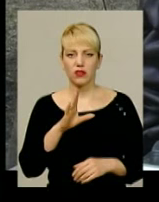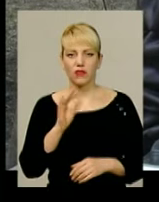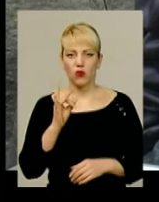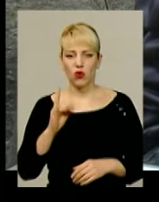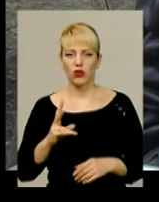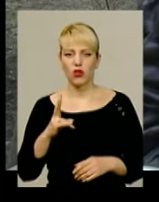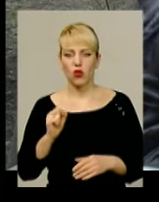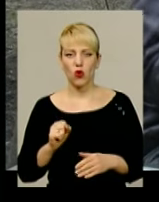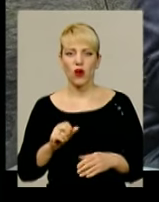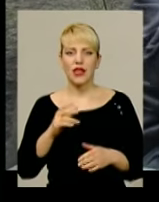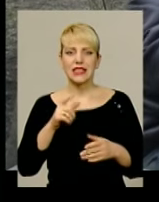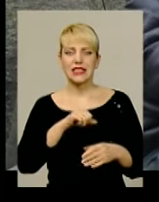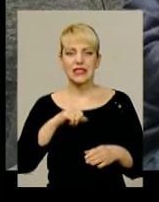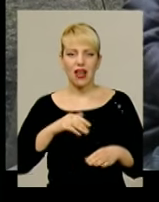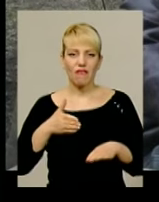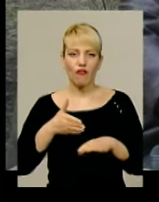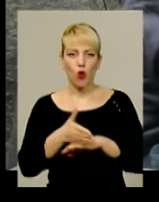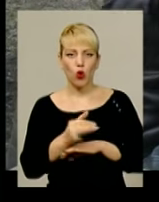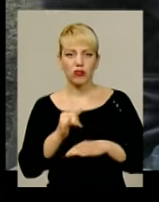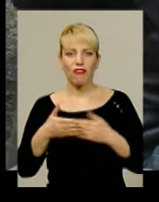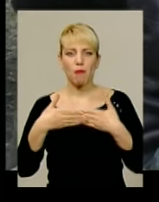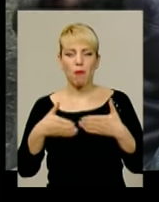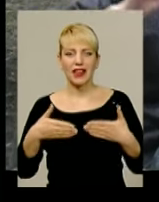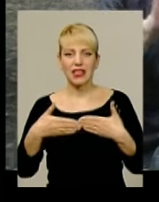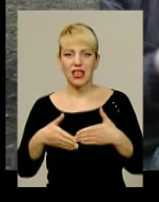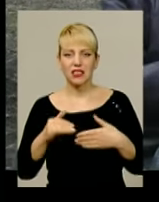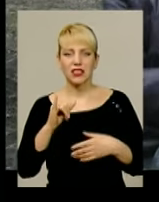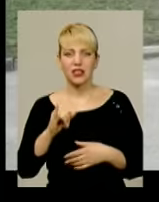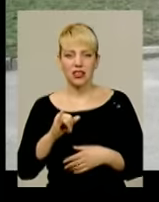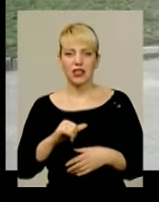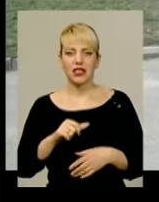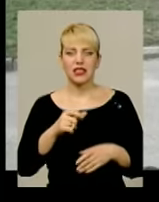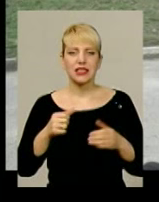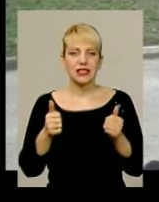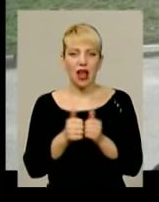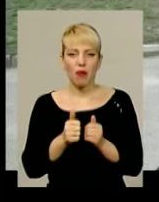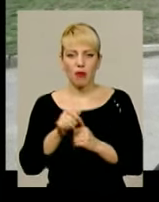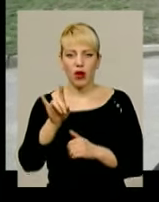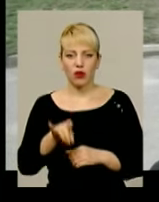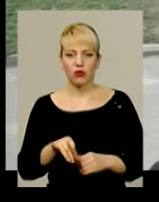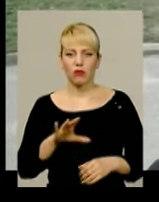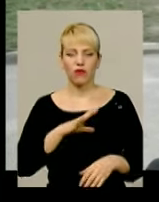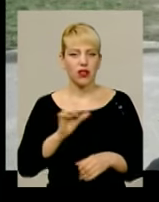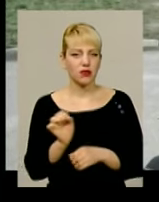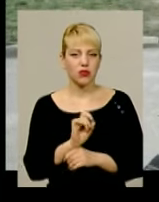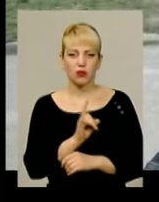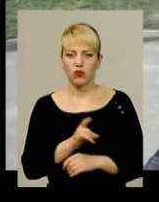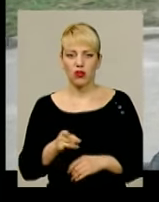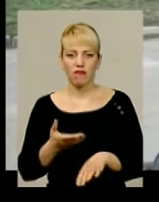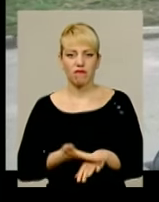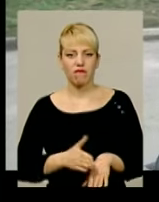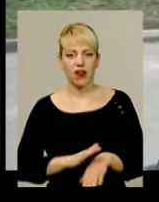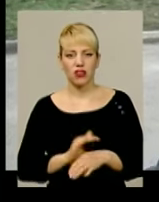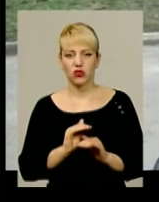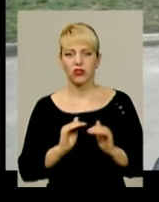вход під'їв і до самому окну. Буває машин понаставляють і дуже важко тоді.